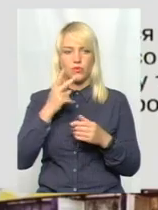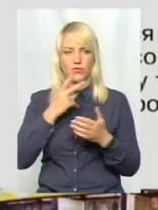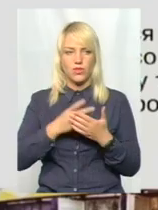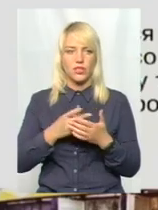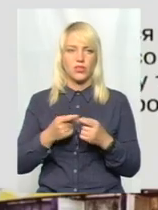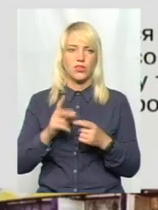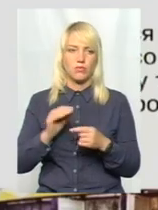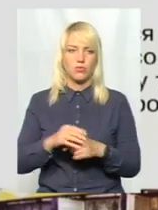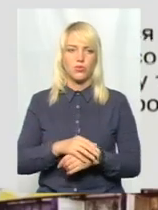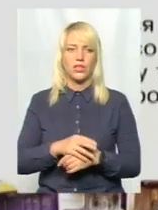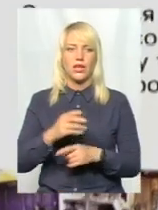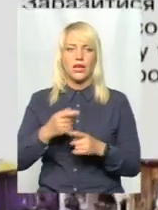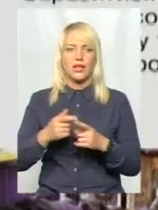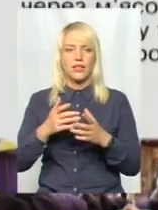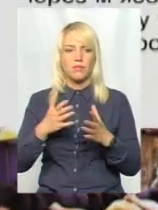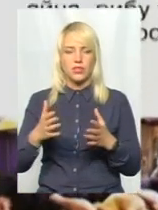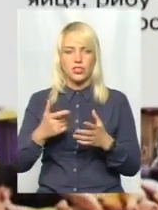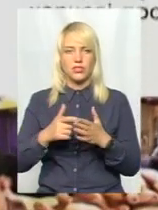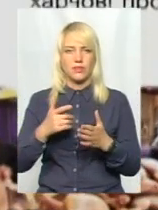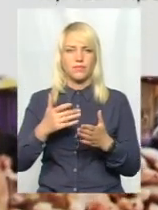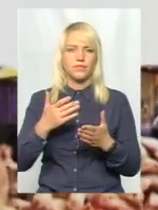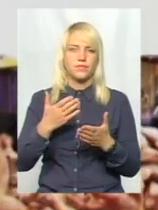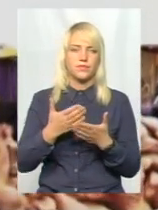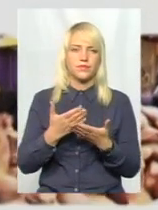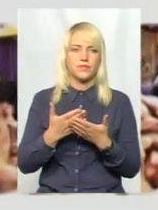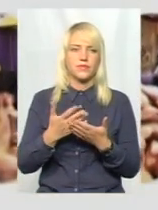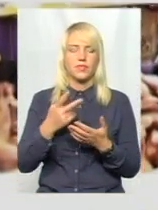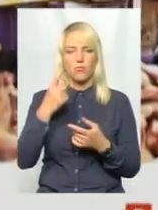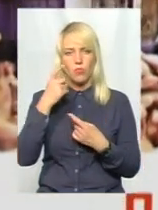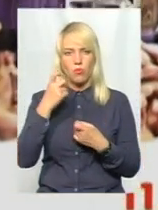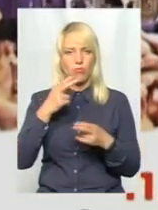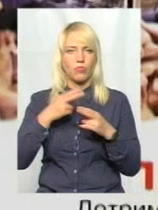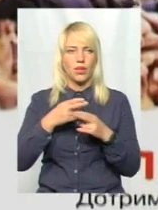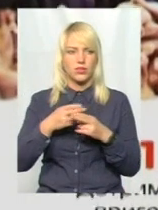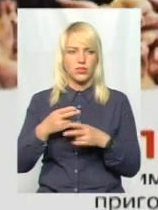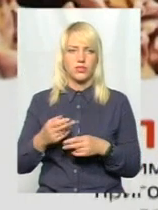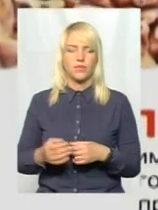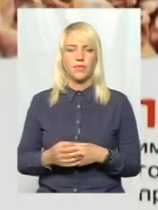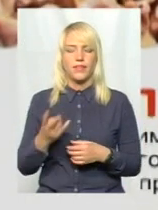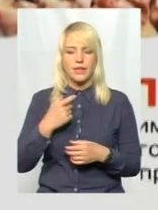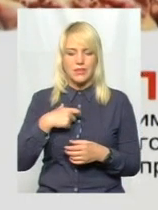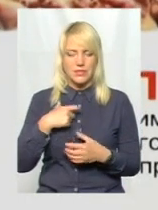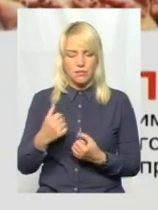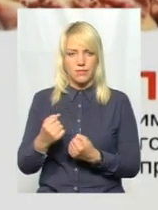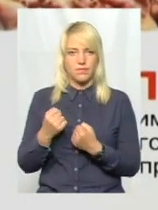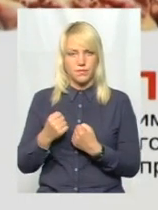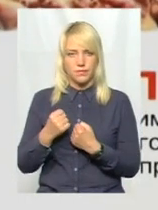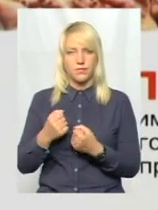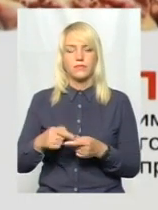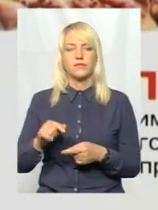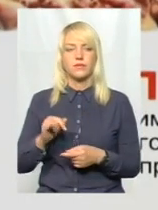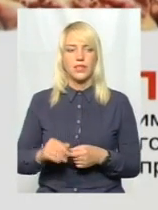порушення санітарії, які в залі. Це можна було побачити, можна було, знаєте, упереджено. Упередити це усе і